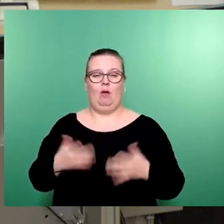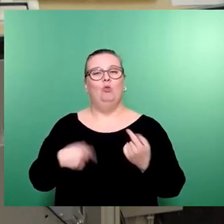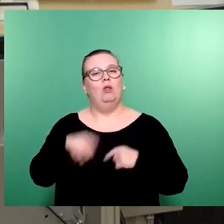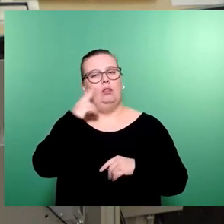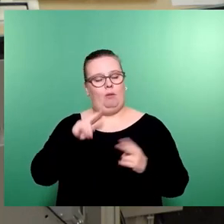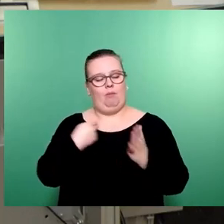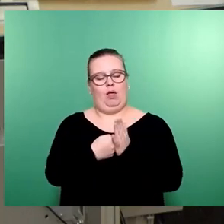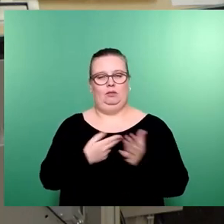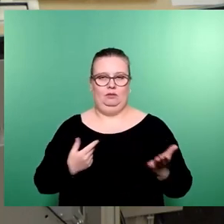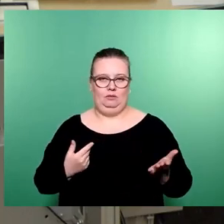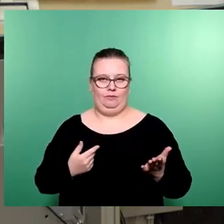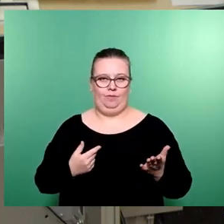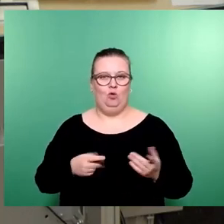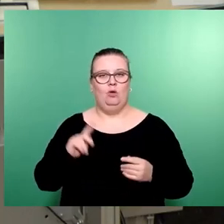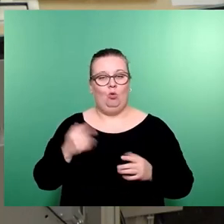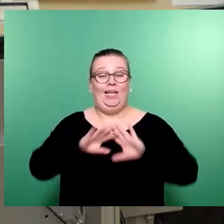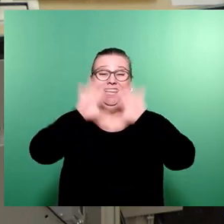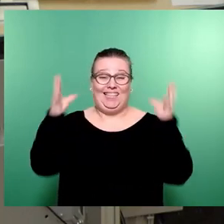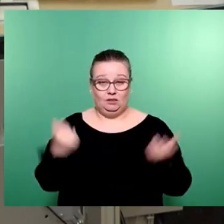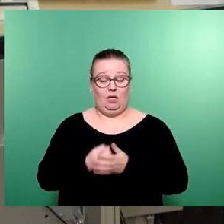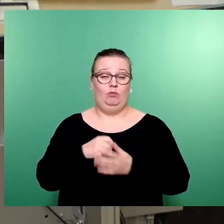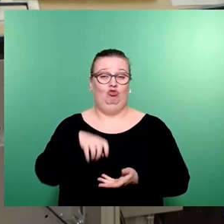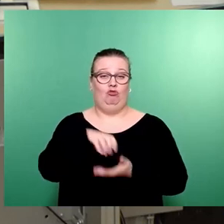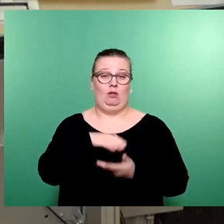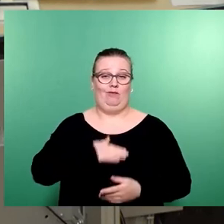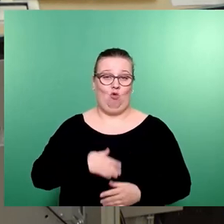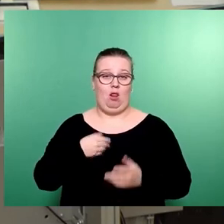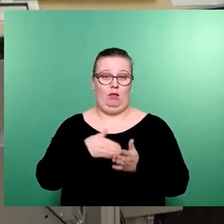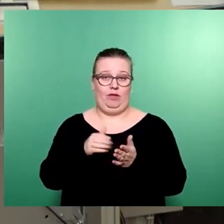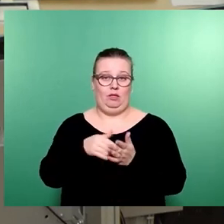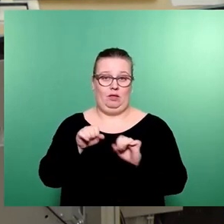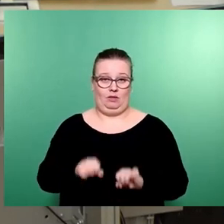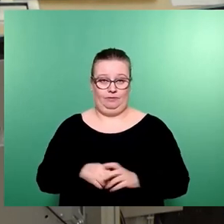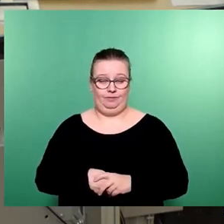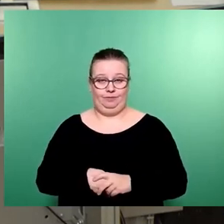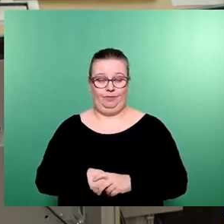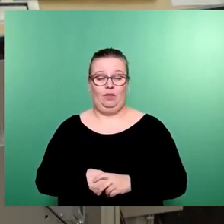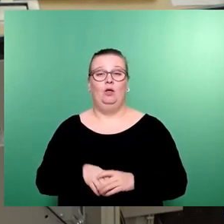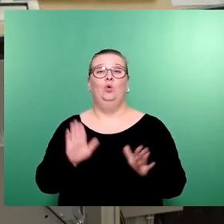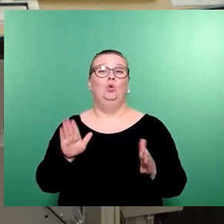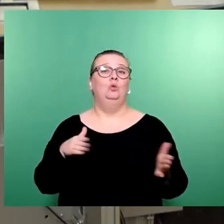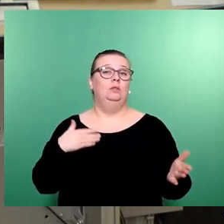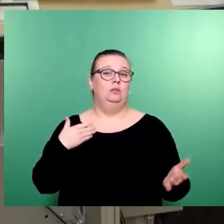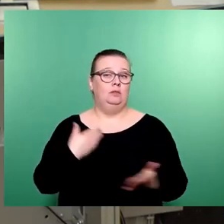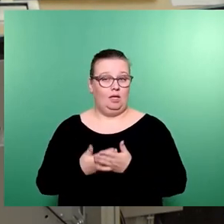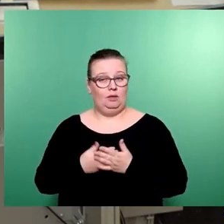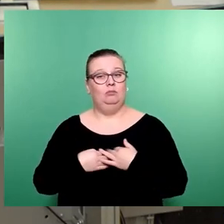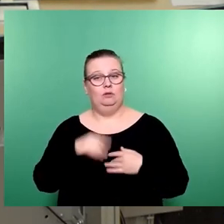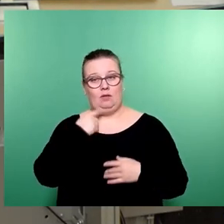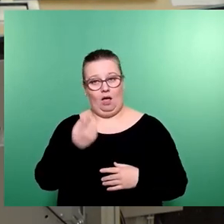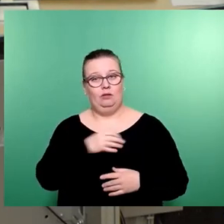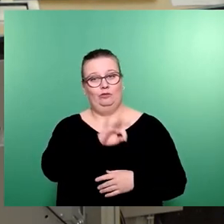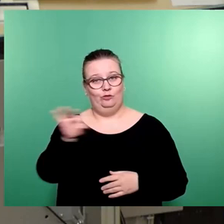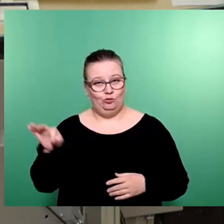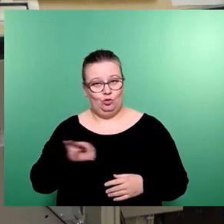verdient und die insgesamt am Wohl dieser Stadt weiter arbeitet. Und insofern schließe ich mich an für Sie und